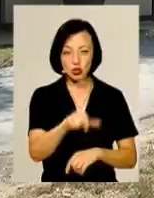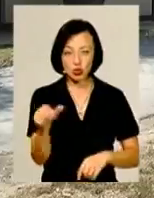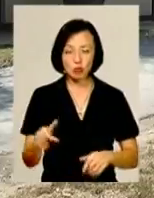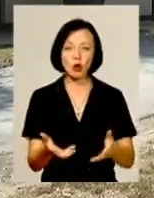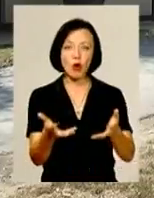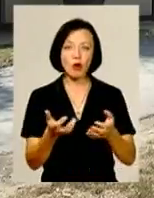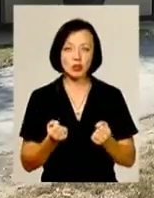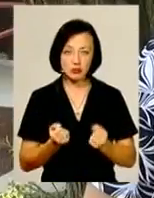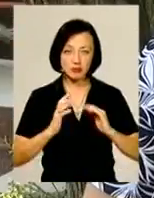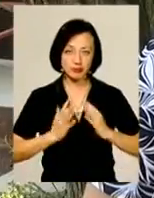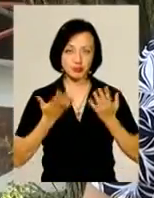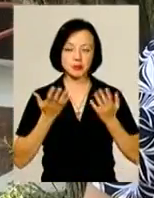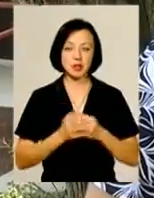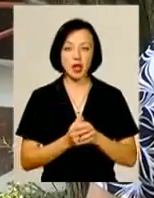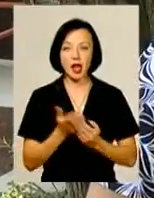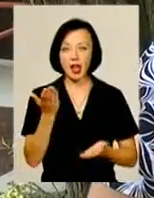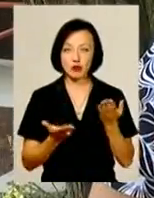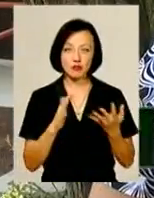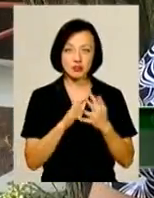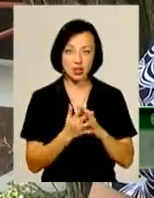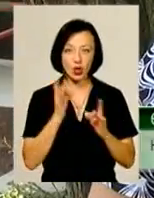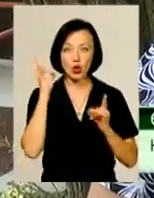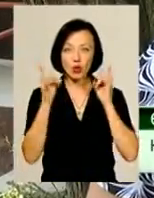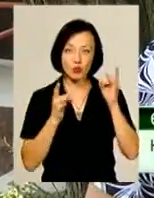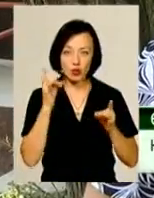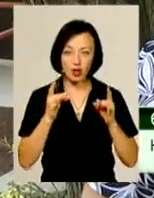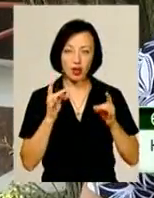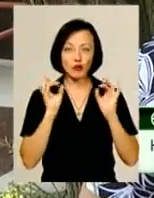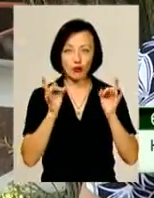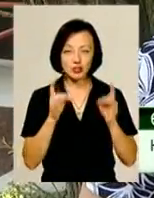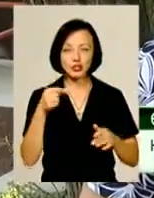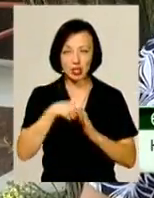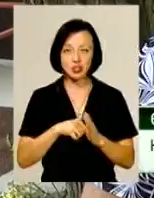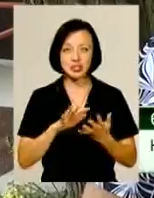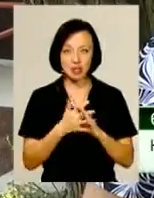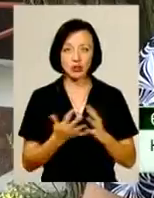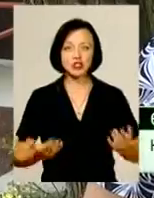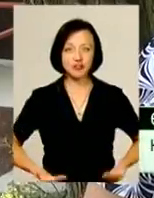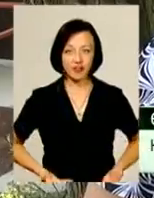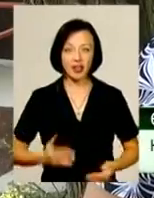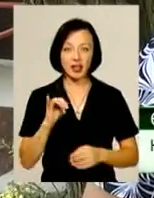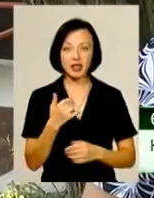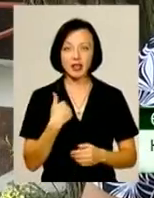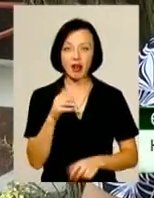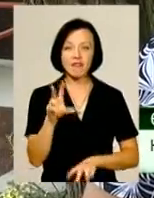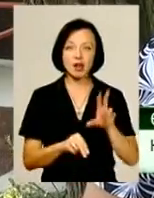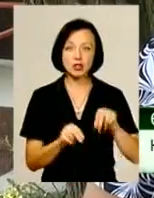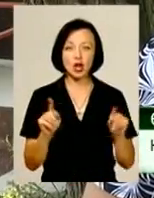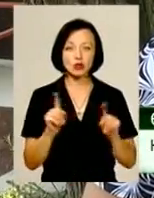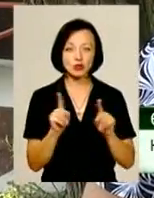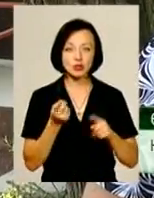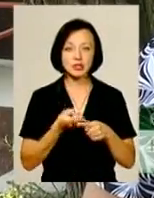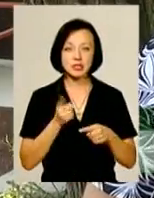отримала друге дихання. Якщо щось в селі грука і грука і торгтить, значить село живе. І я вважаю, що